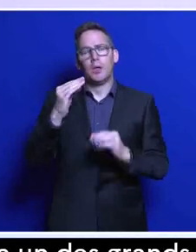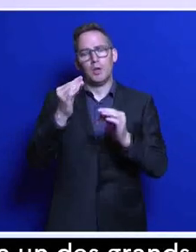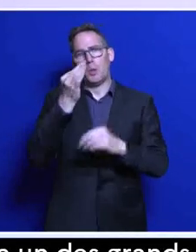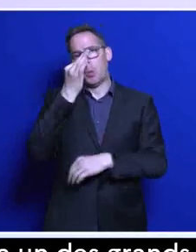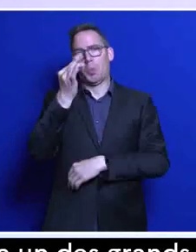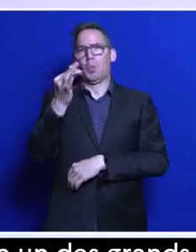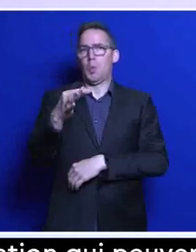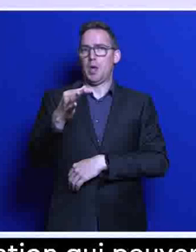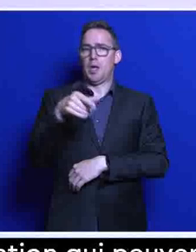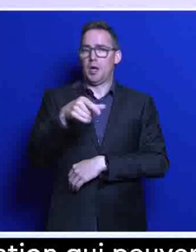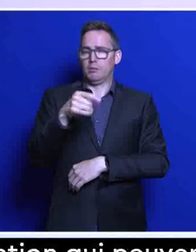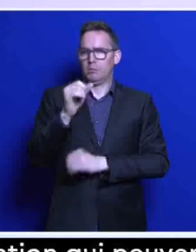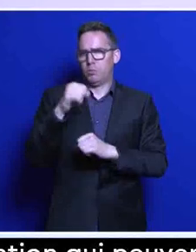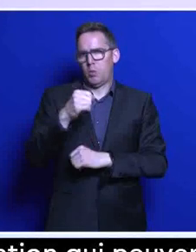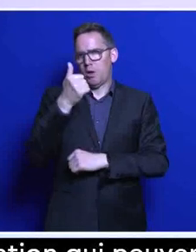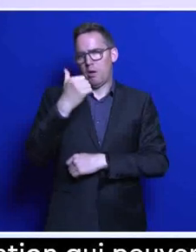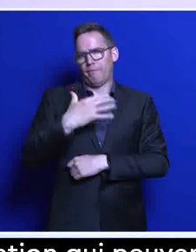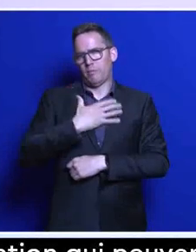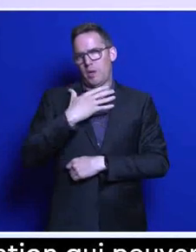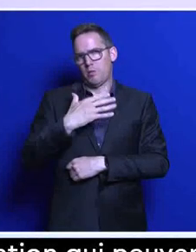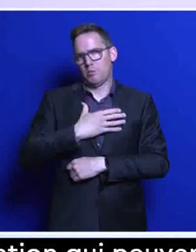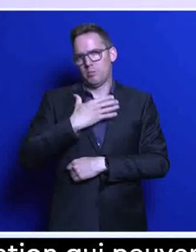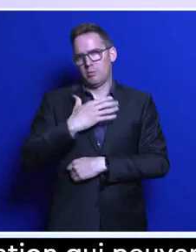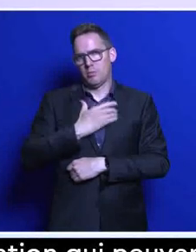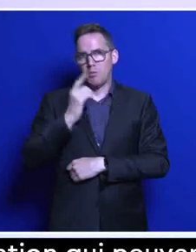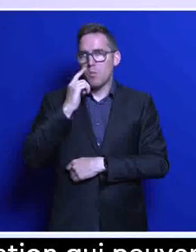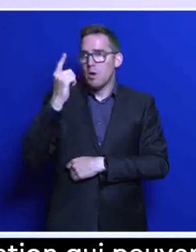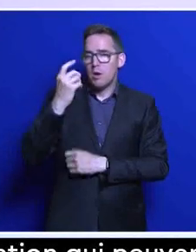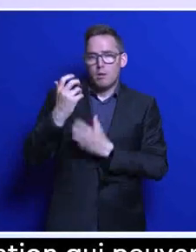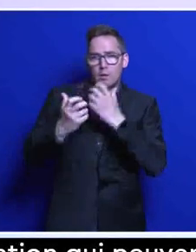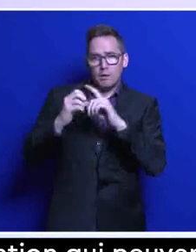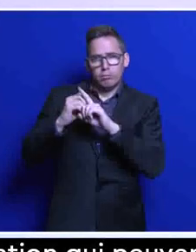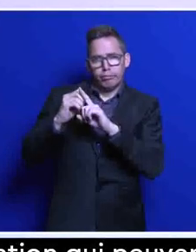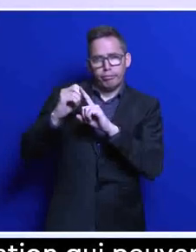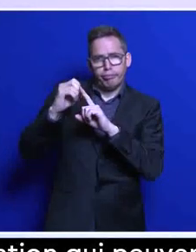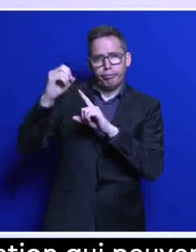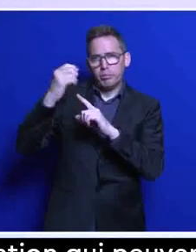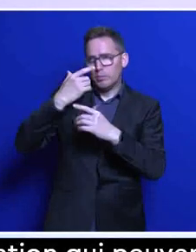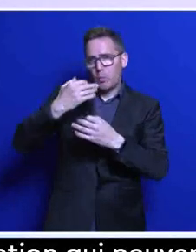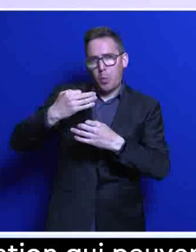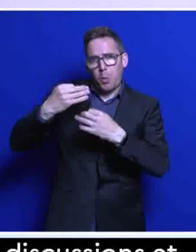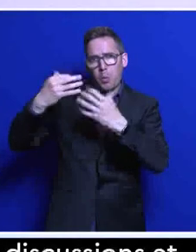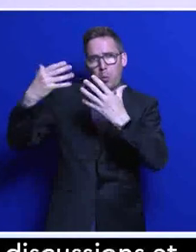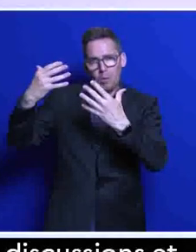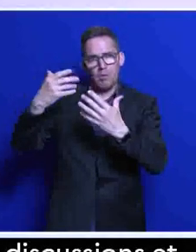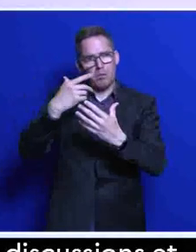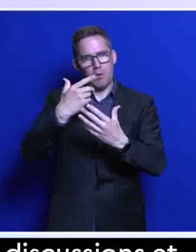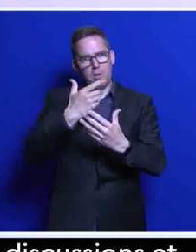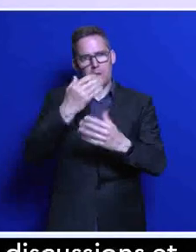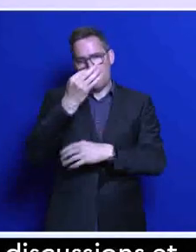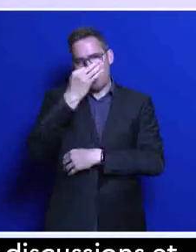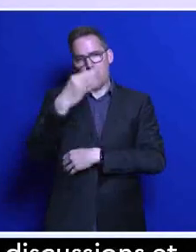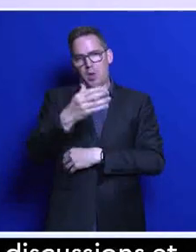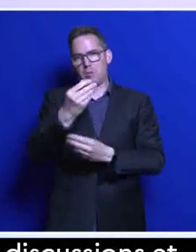est une des solutions à la lutte contre le réchauffement climatique en garantissant l'accès à une énergie